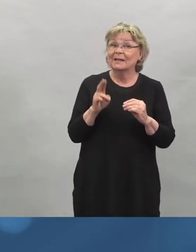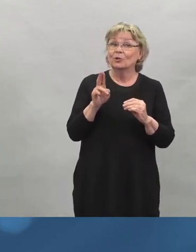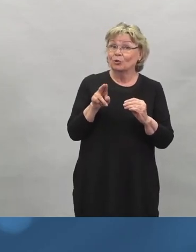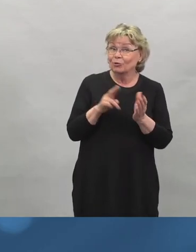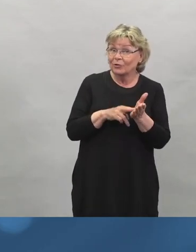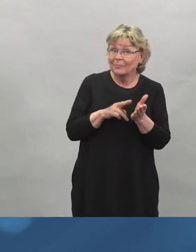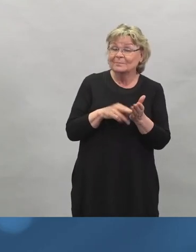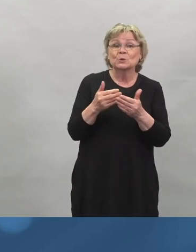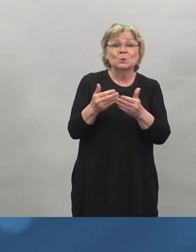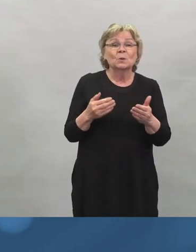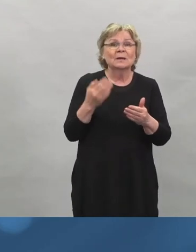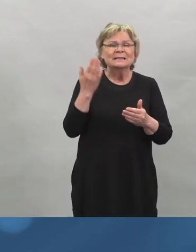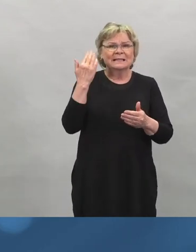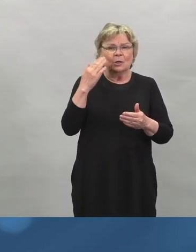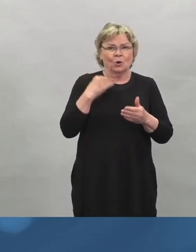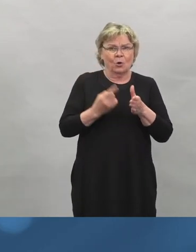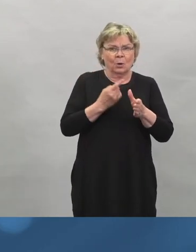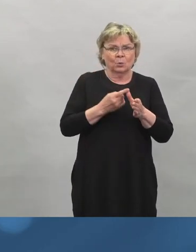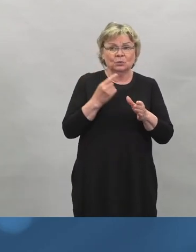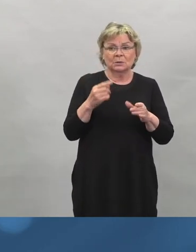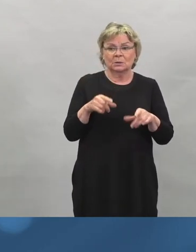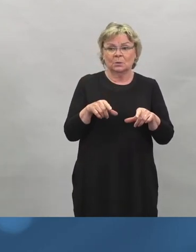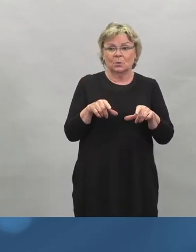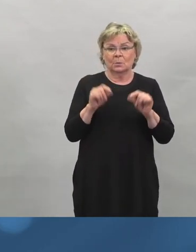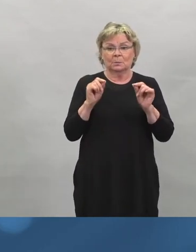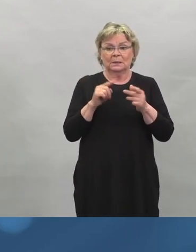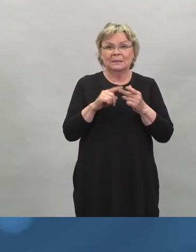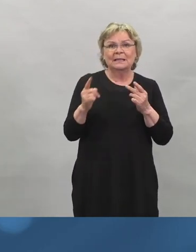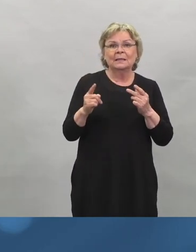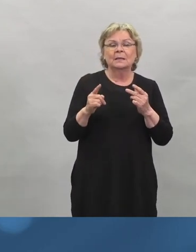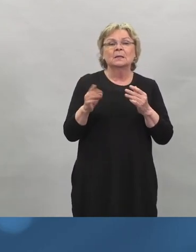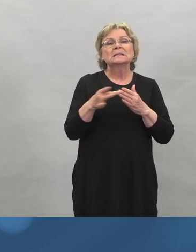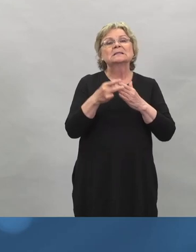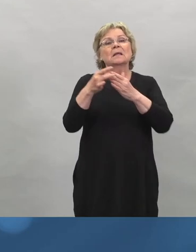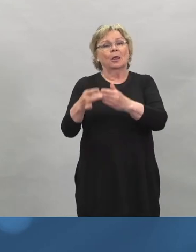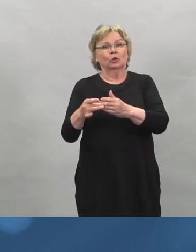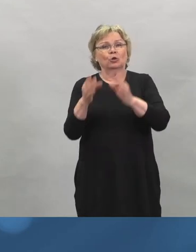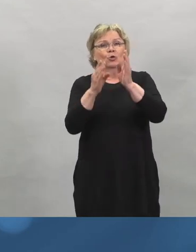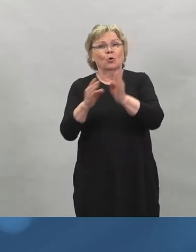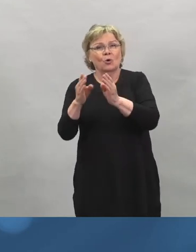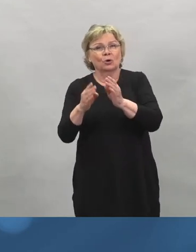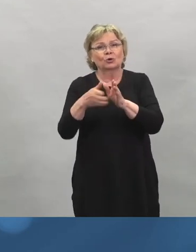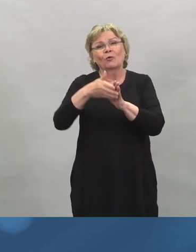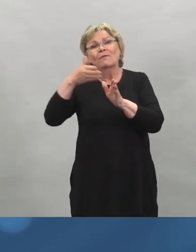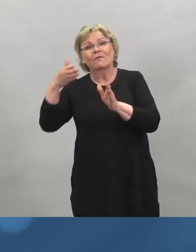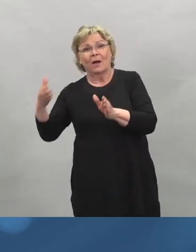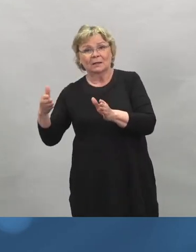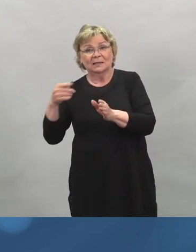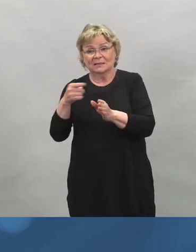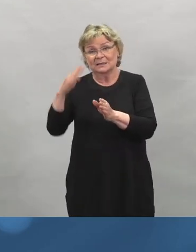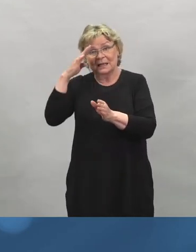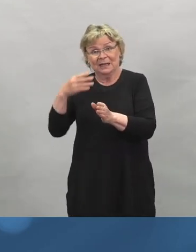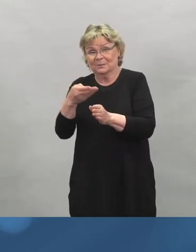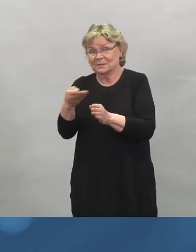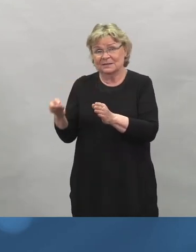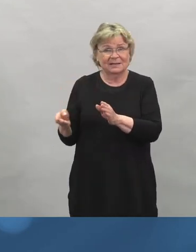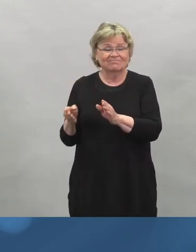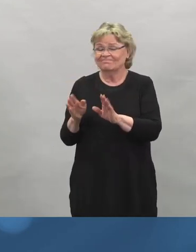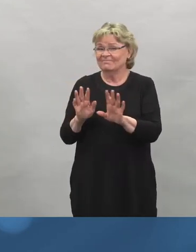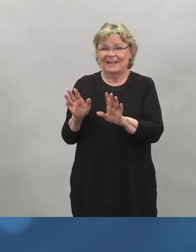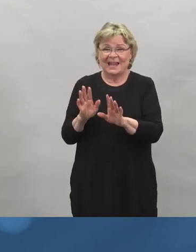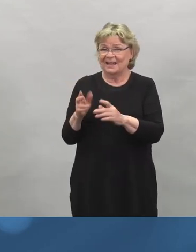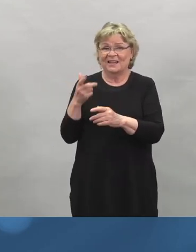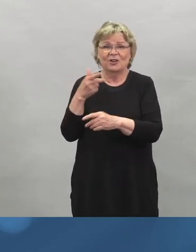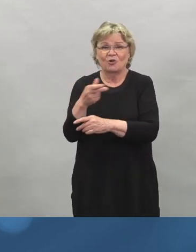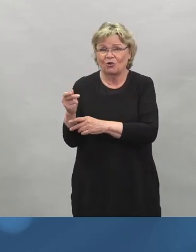eli juuri sen takia silloin aluksi todettiin, että saattohoitovaiheessa olevia ihmisiä ei tulisi enää rokottaa. Ja myöskin juuri tämä